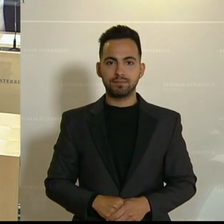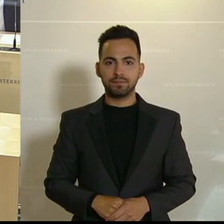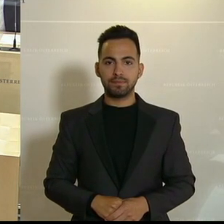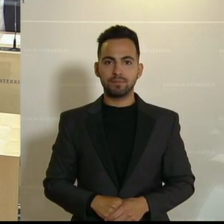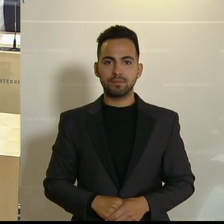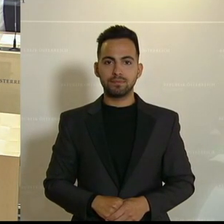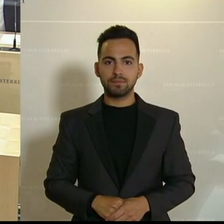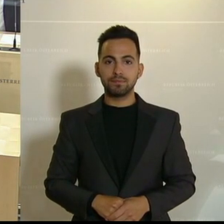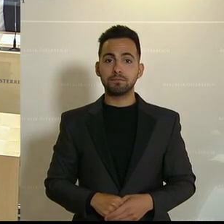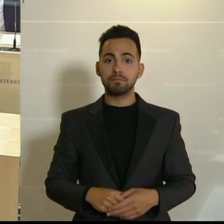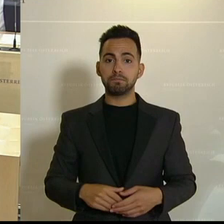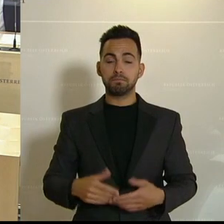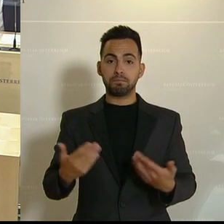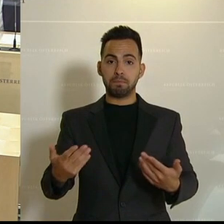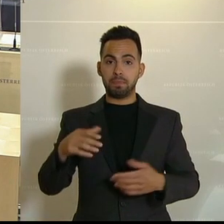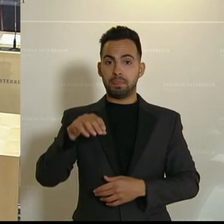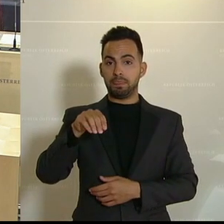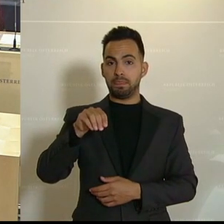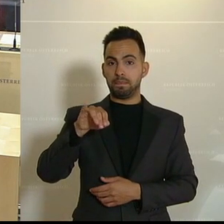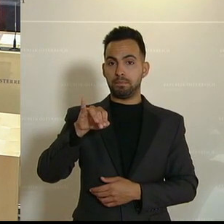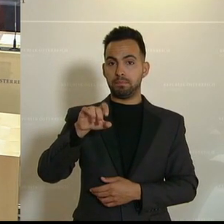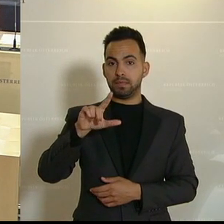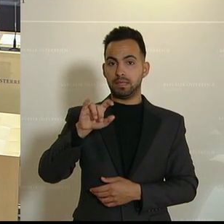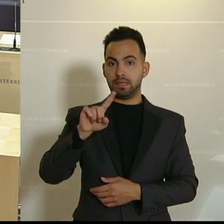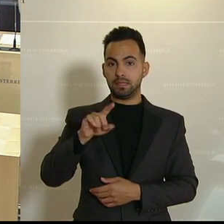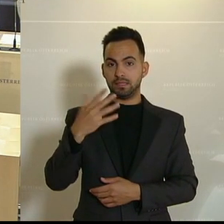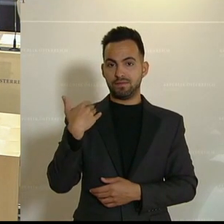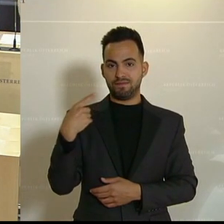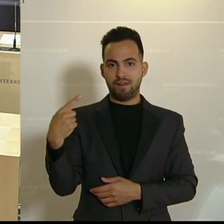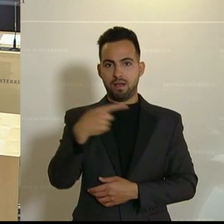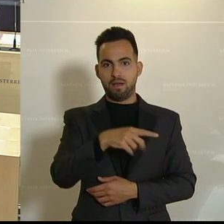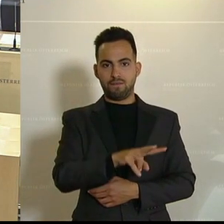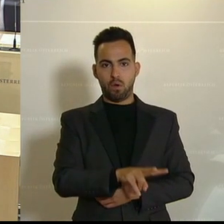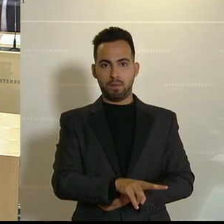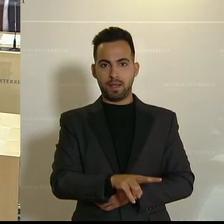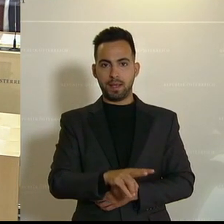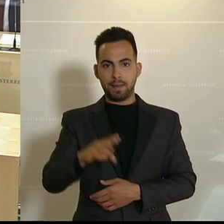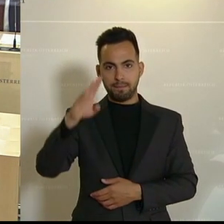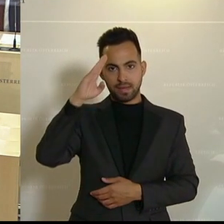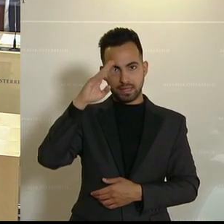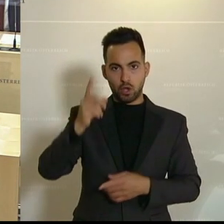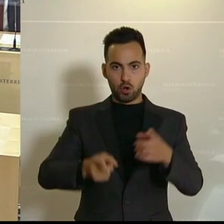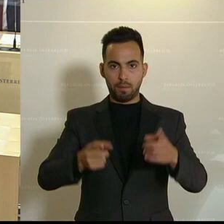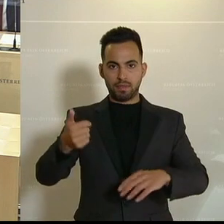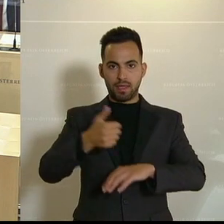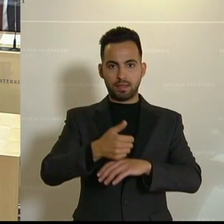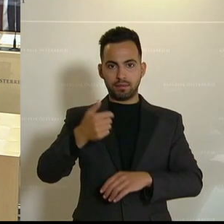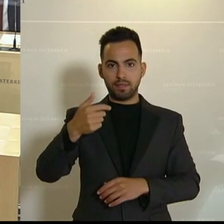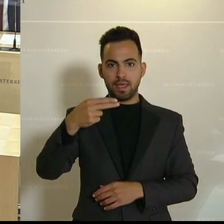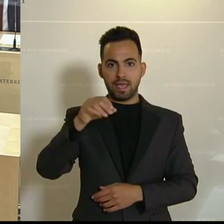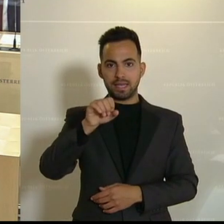Anlässlich des Einsatzes der Miliz in Vorarlberg hat der Militärkommandant Brigadier Hessel den